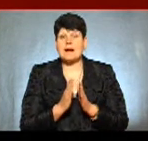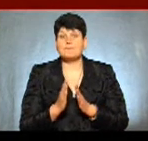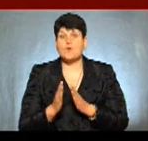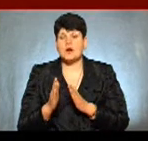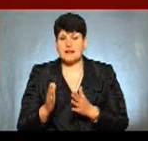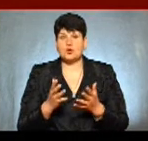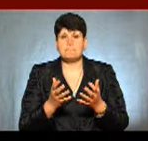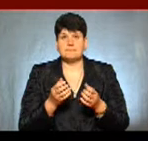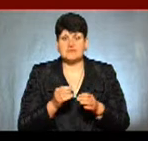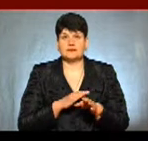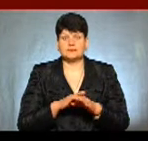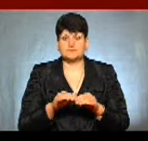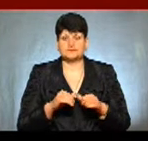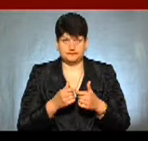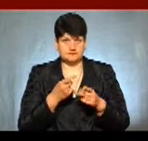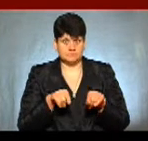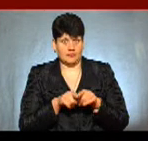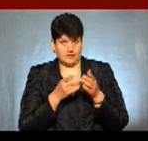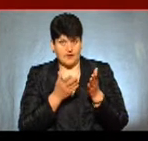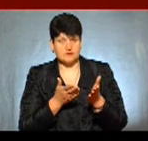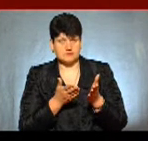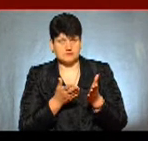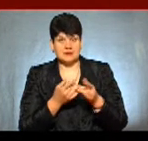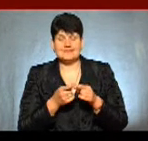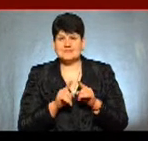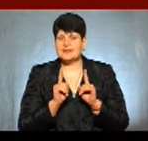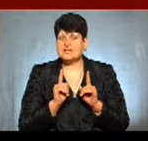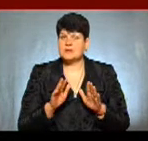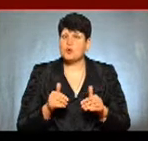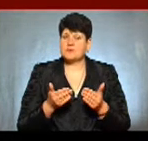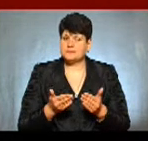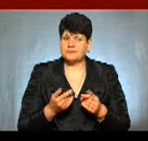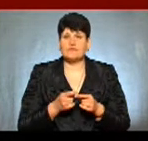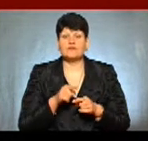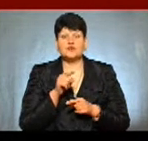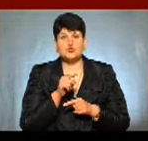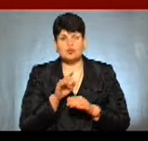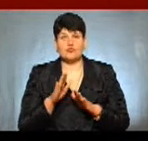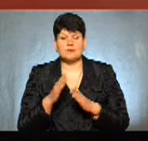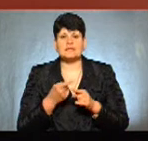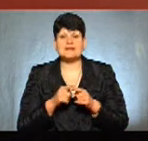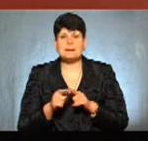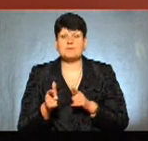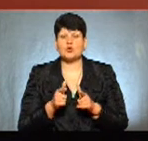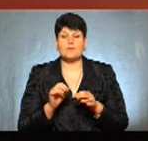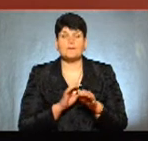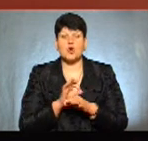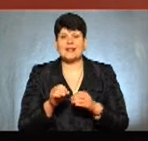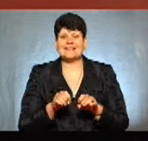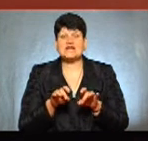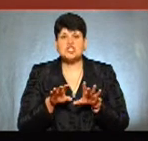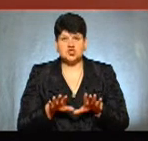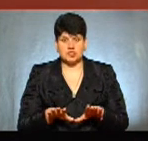прийнятим виконкомом так має виглядати, так? Чи це лише пропозиція? В даному випадку це підготовлений проєкт рішення